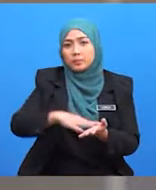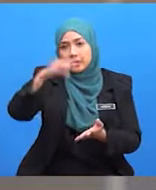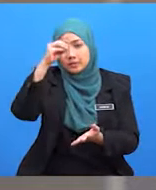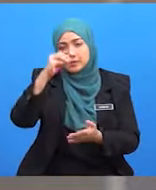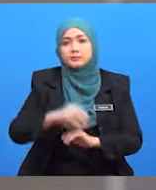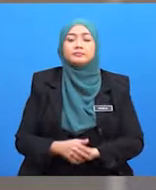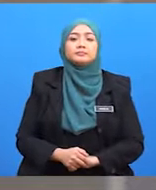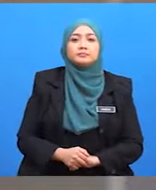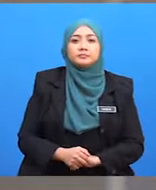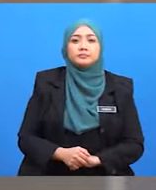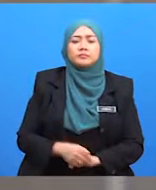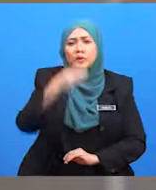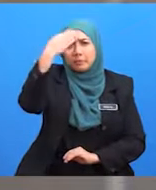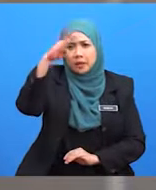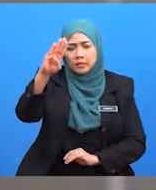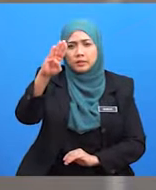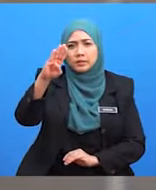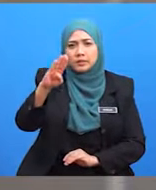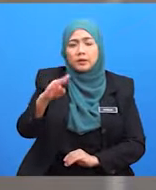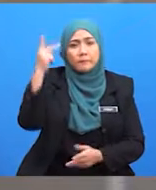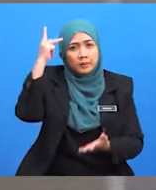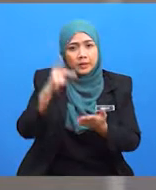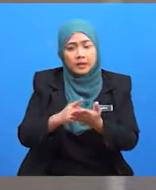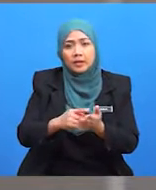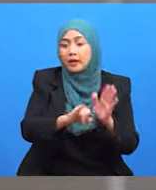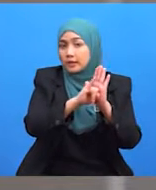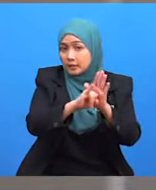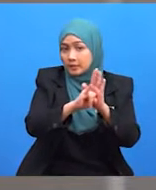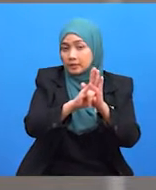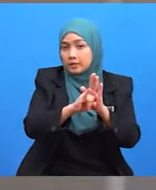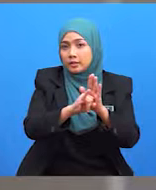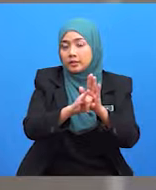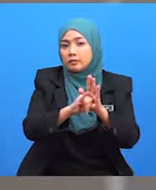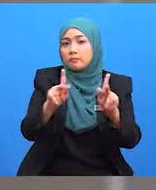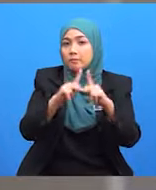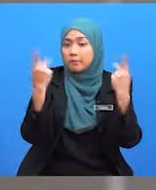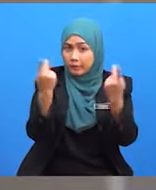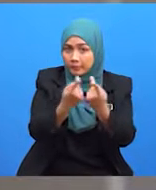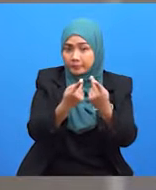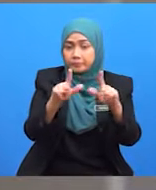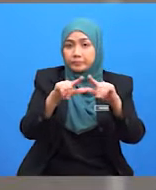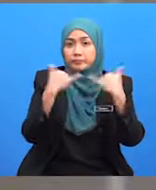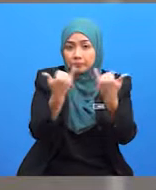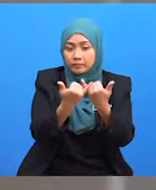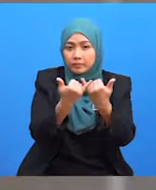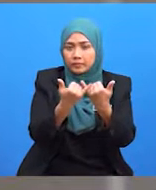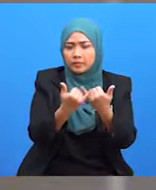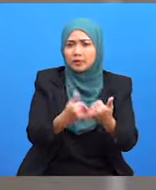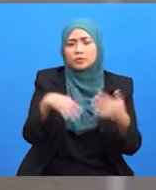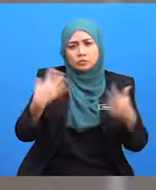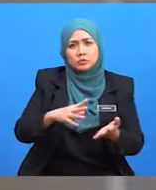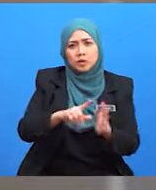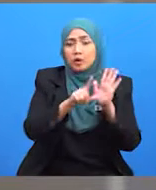lepas. Bagi topik pengenalan identiti korporat, anda telah belajar tentang logo dan simbol